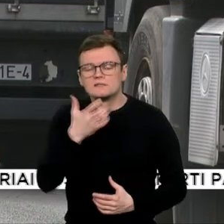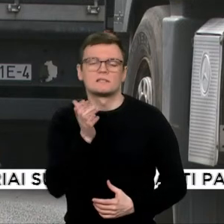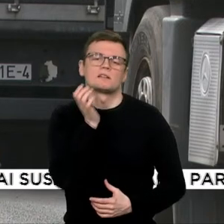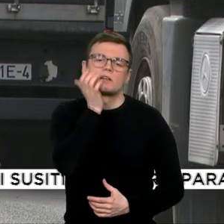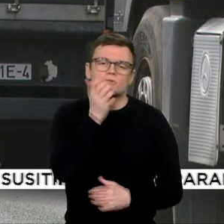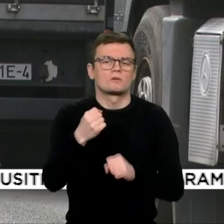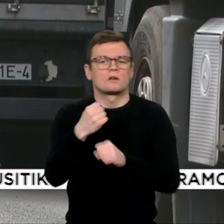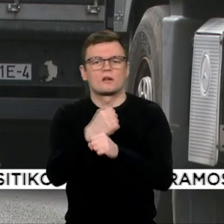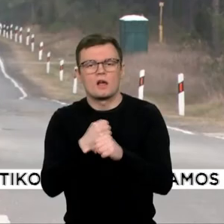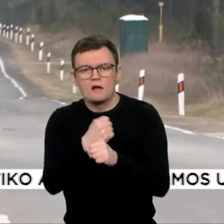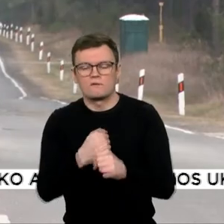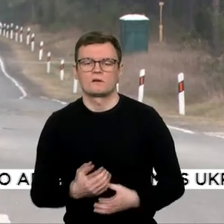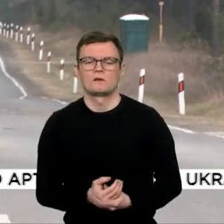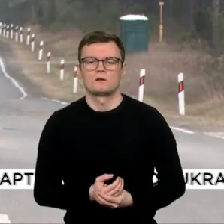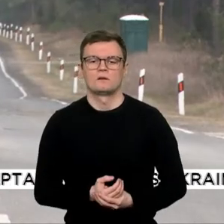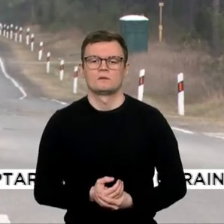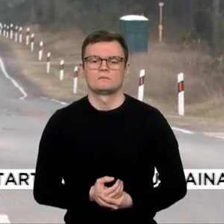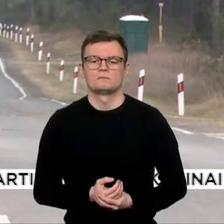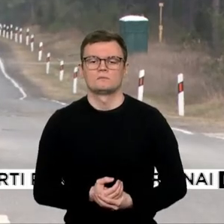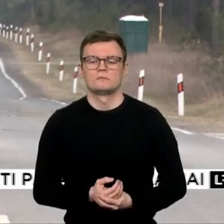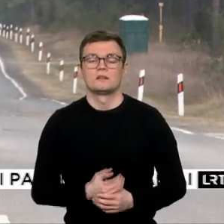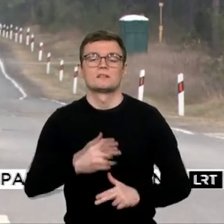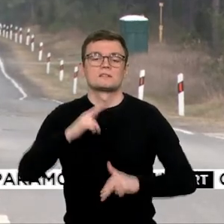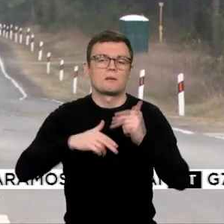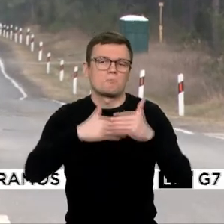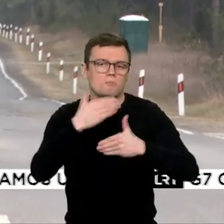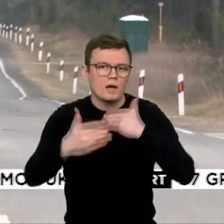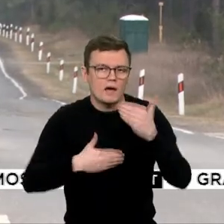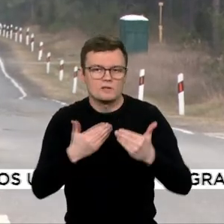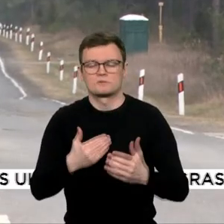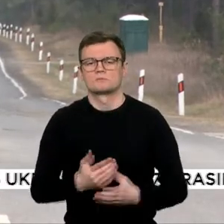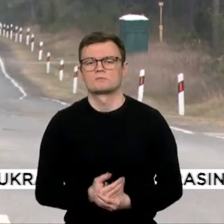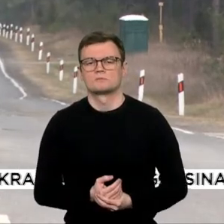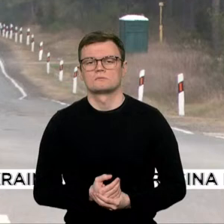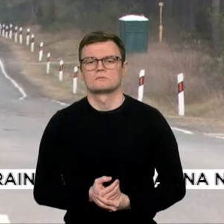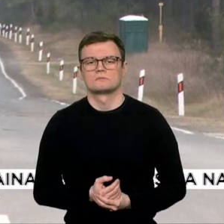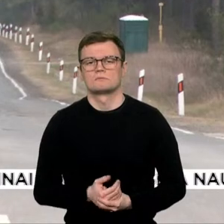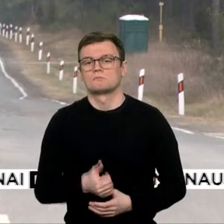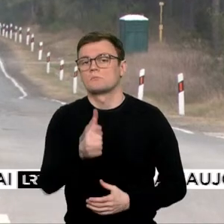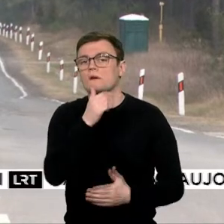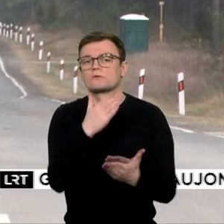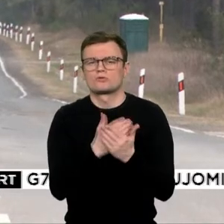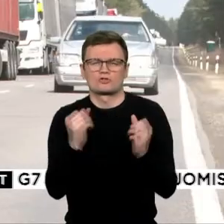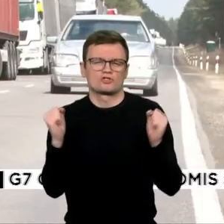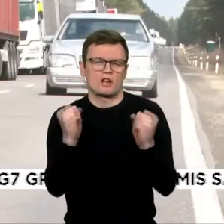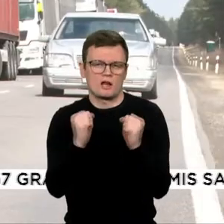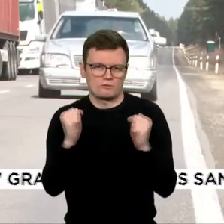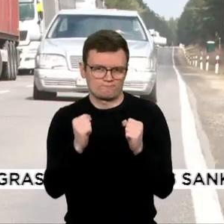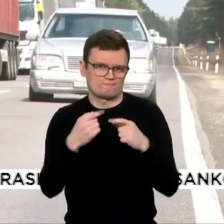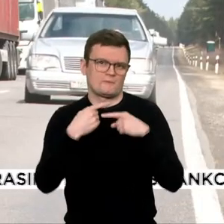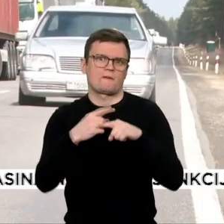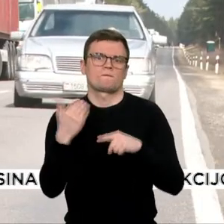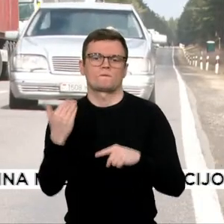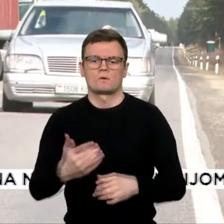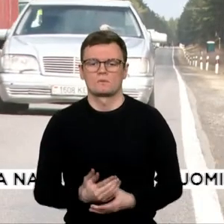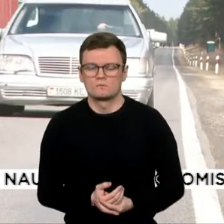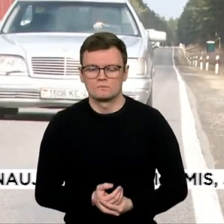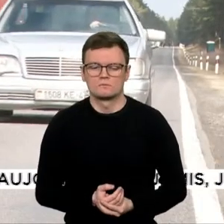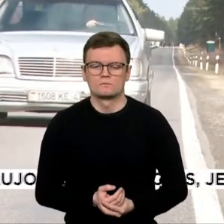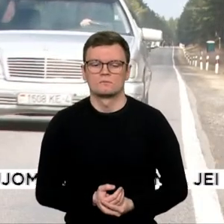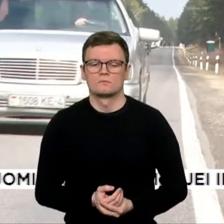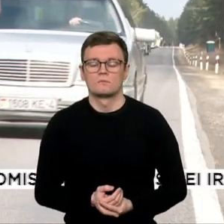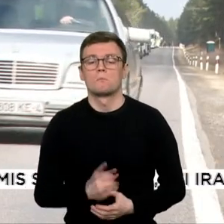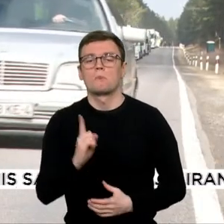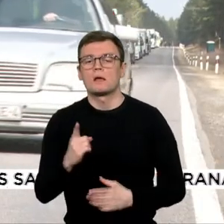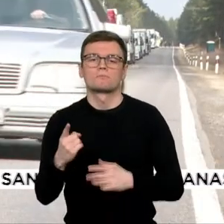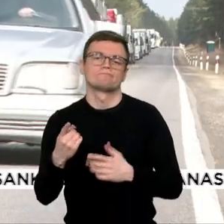atstas, trikotažo gaminiai ir tam tikrą statybinę įrangą – šaldytuvai ir šaldikliai. Vis dėlto lietuviškos kilmės prekėjų Baltarusija vežama itin mažai